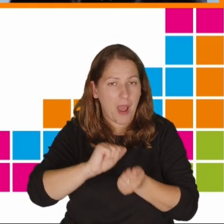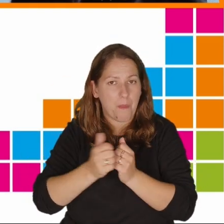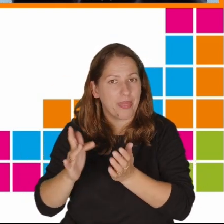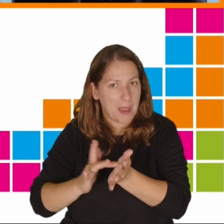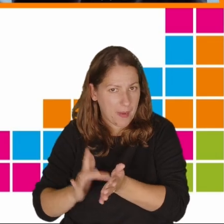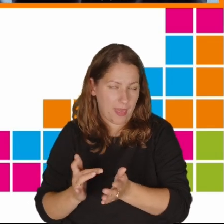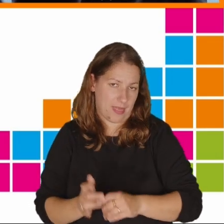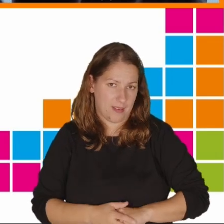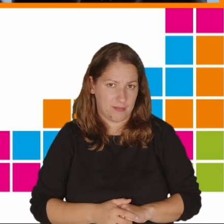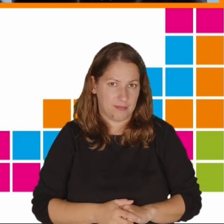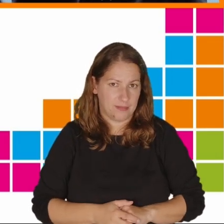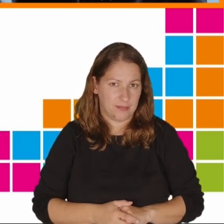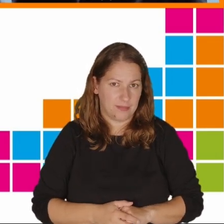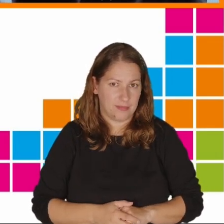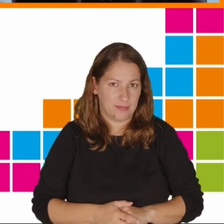tablety.